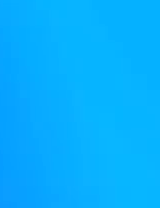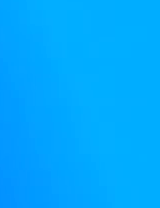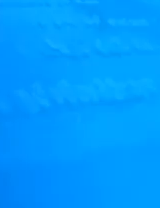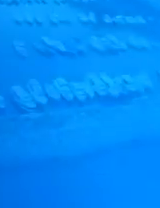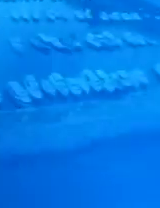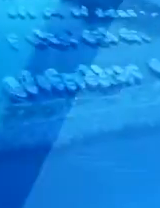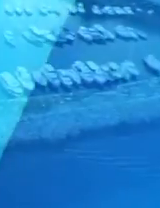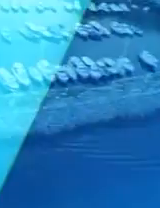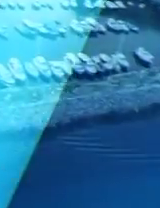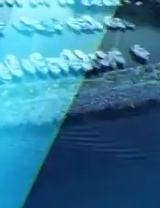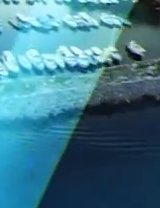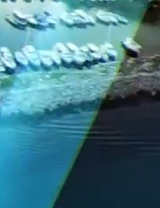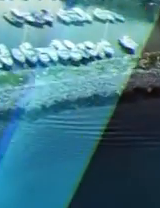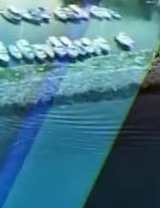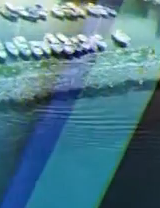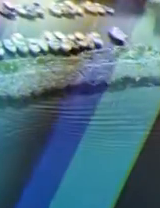Muzika